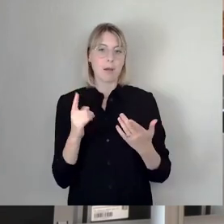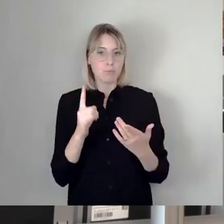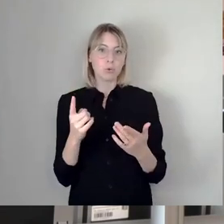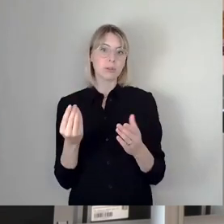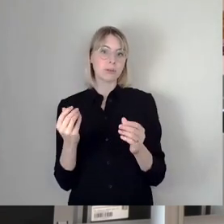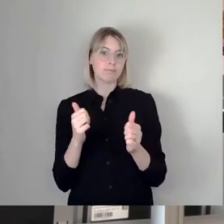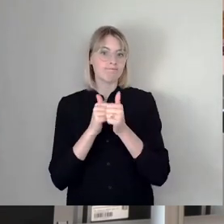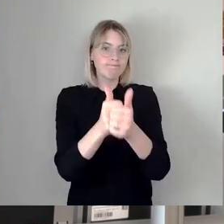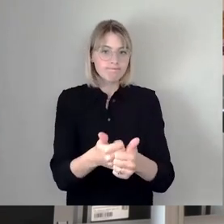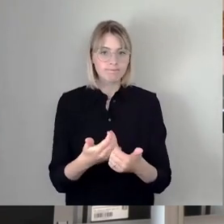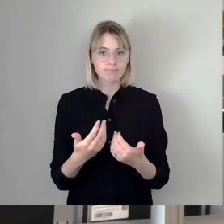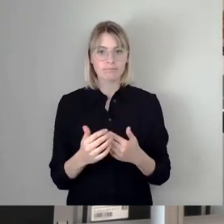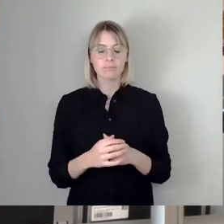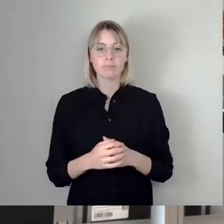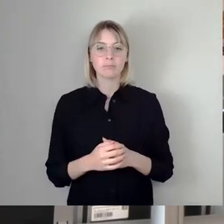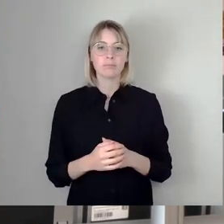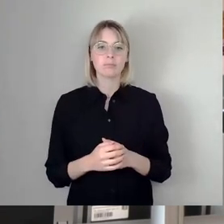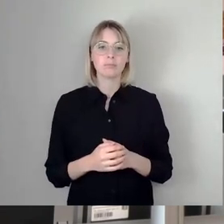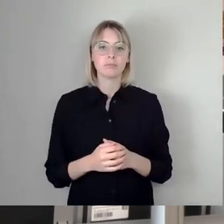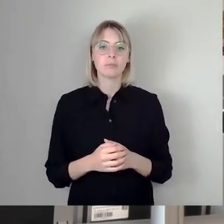Und jetzt will ich noch mal auf zwei Dinge eingehen.